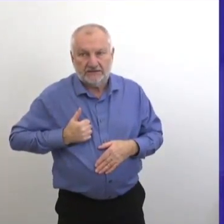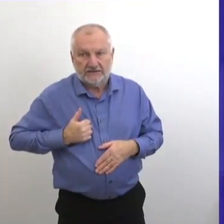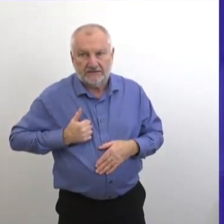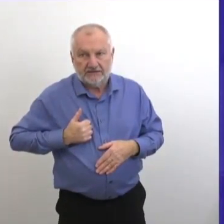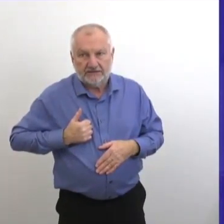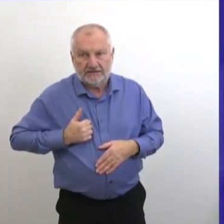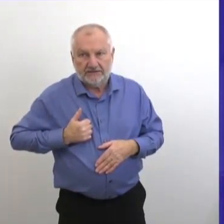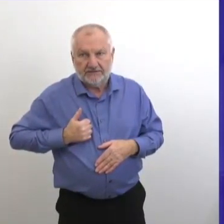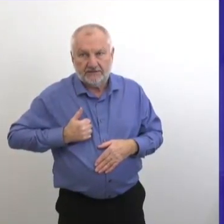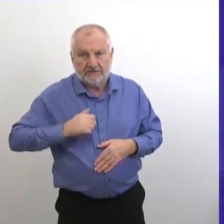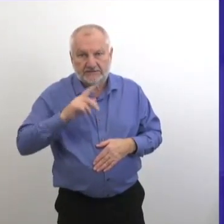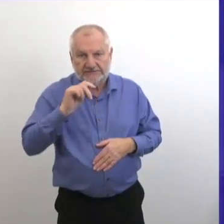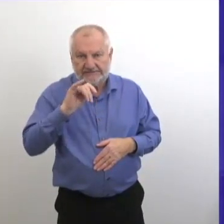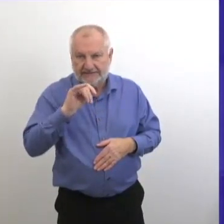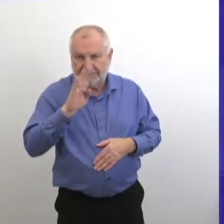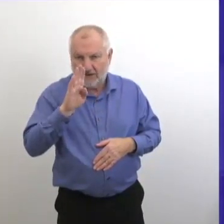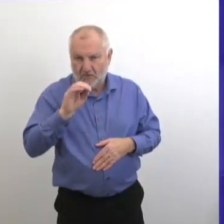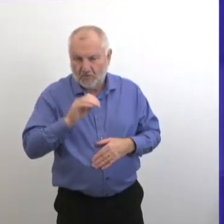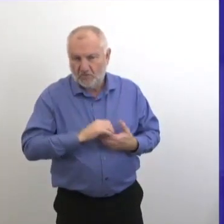Radio-Canada.